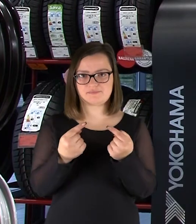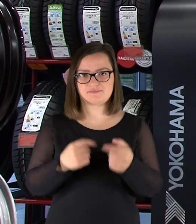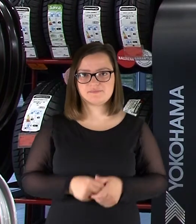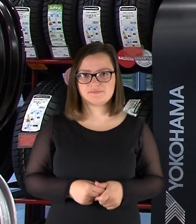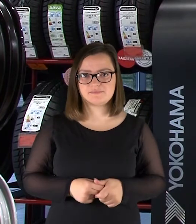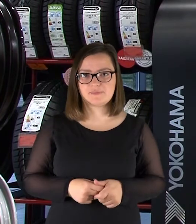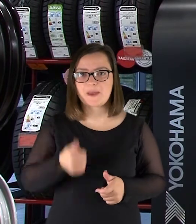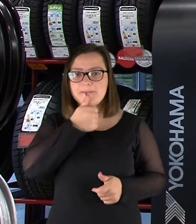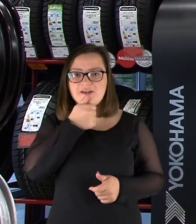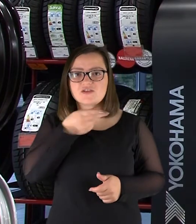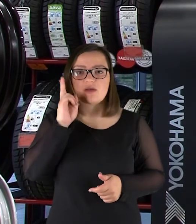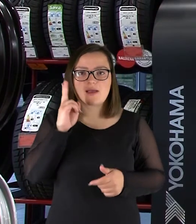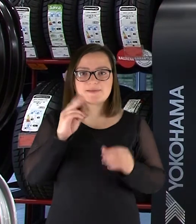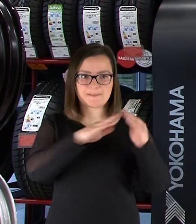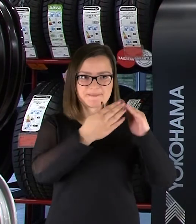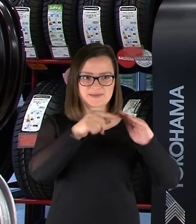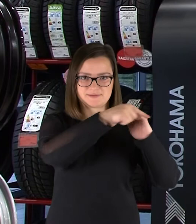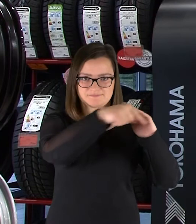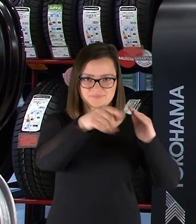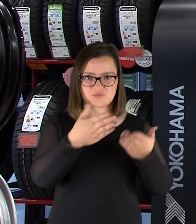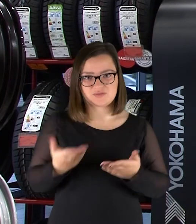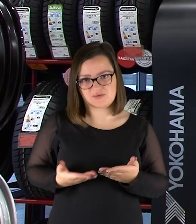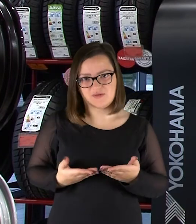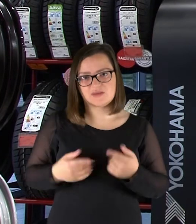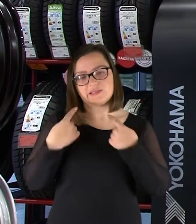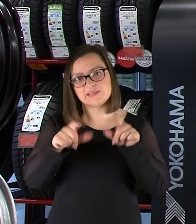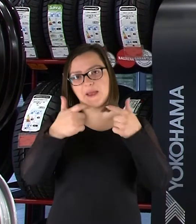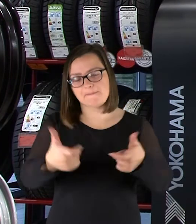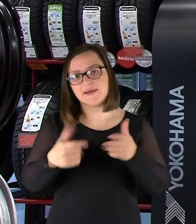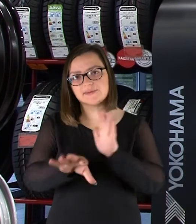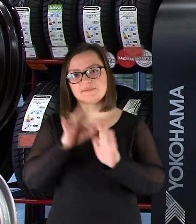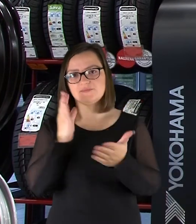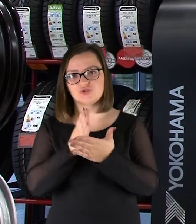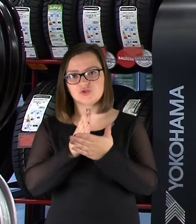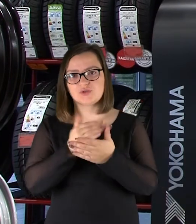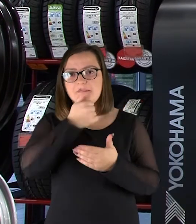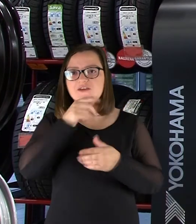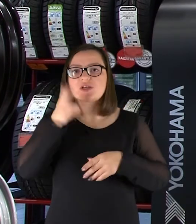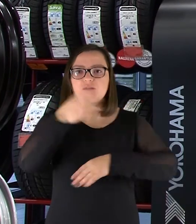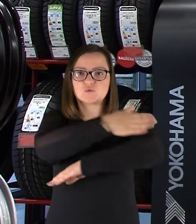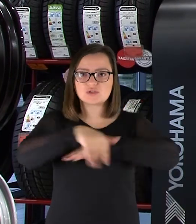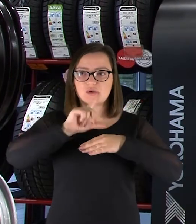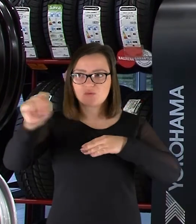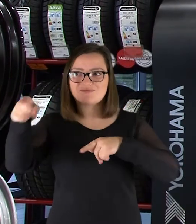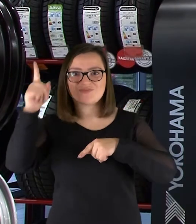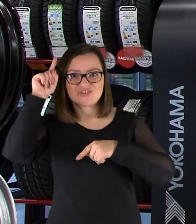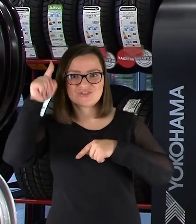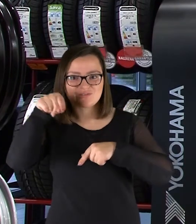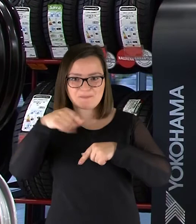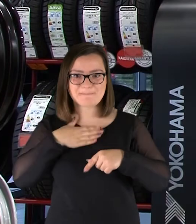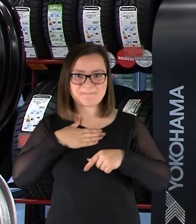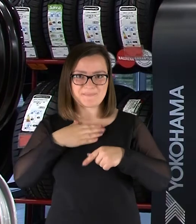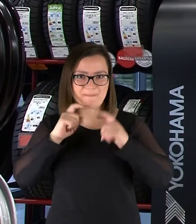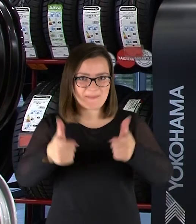Dažniausiai, ten renkasi žmonės. Tačiau tie, kurie važinėja daugiau, užmešia keliais, jau jie nebesirenkama. To labiau, kad ypatingai tie, kurie ir užsieniai išvyksta, nes, kaip žinome,